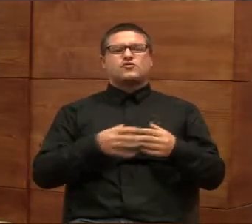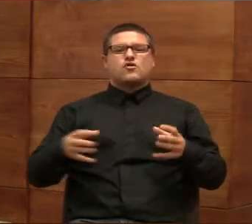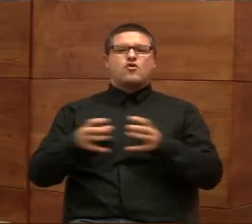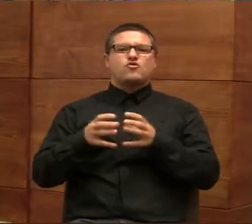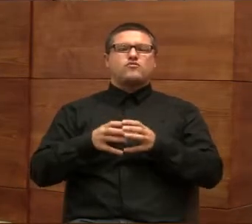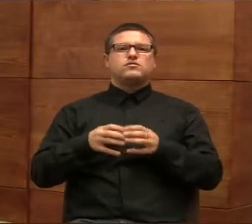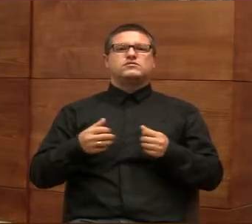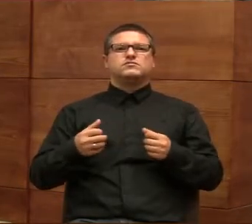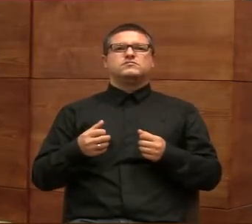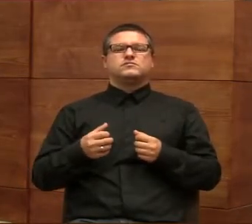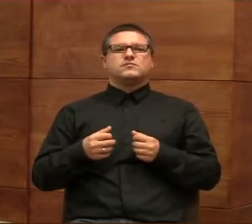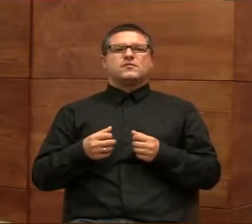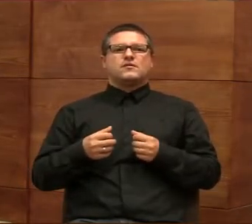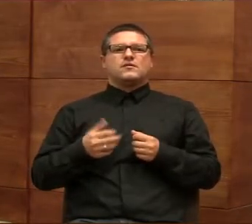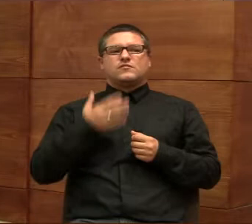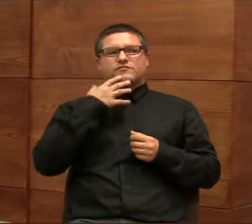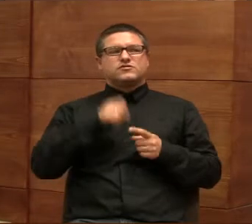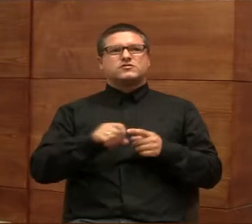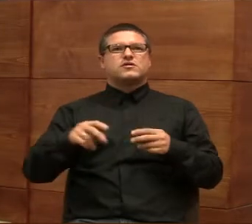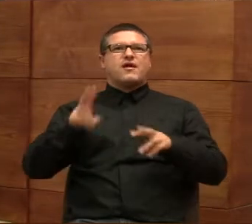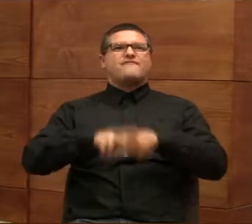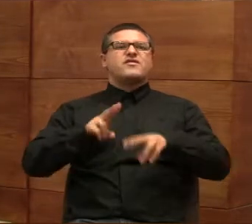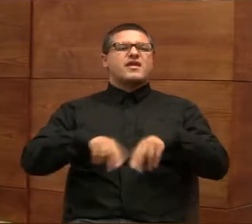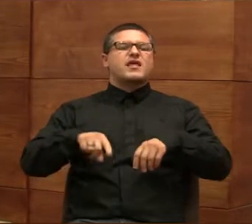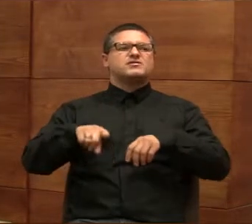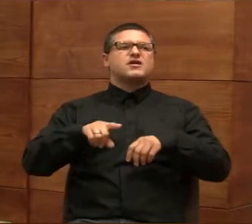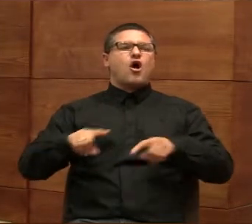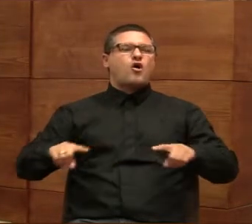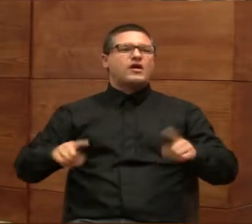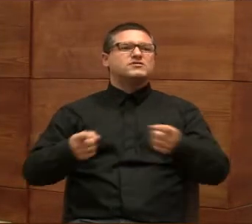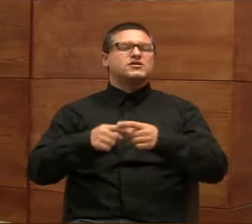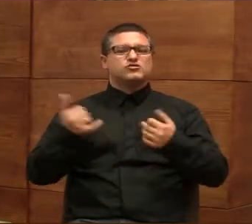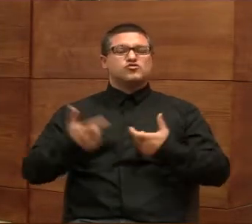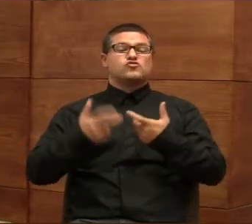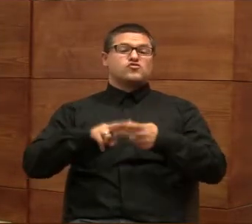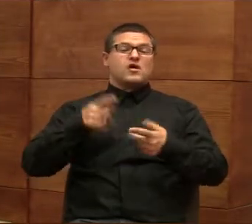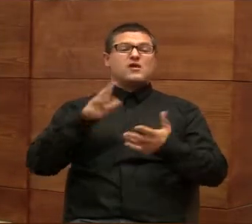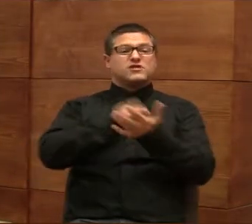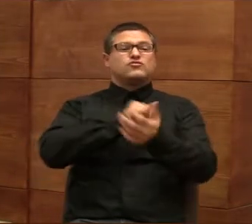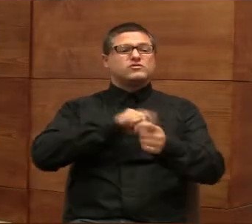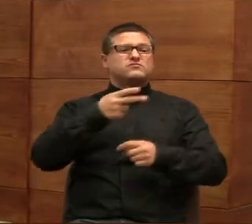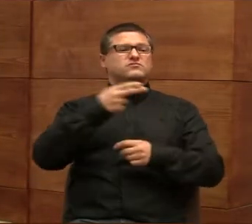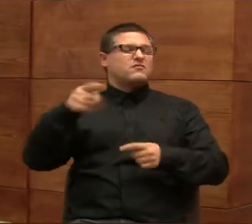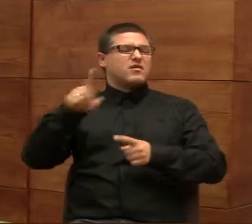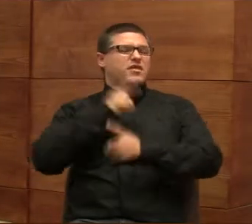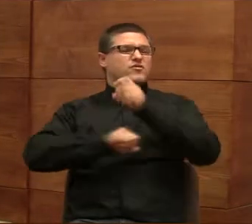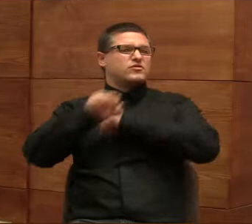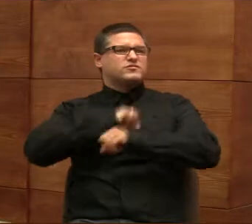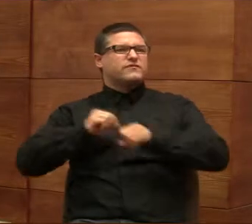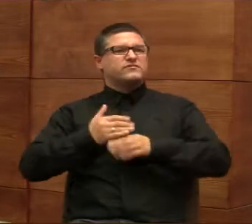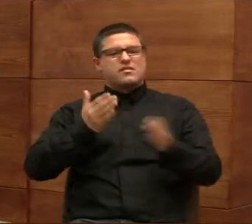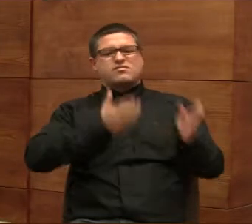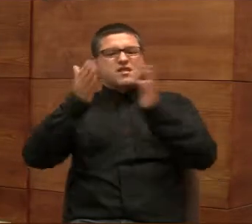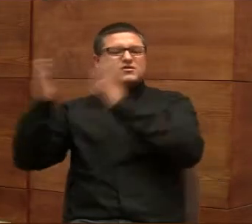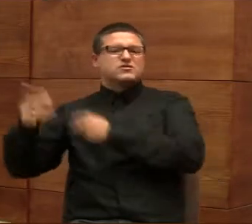powołaliśmy zespół przy Orgórnopolskiej Federacji Organizacji Pozeszczanowych, która zajmuje się kwestiami niepełnosprawności w następnym okresie